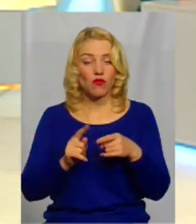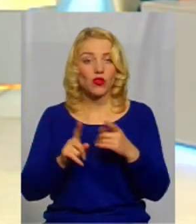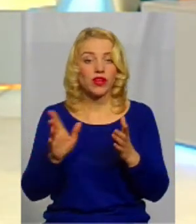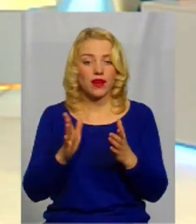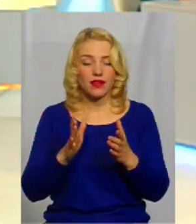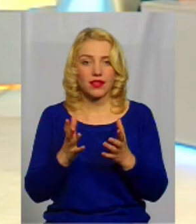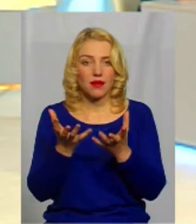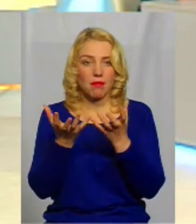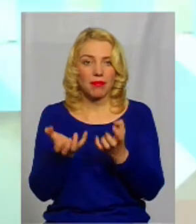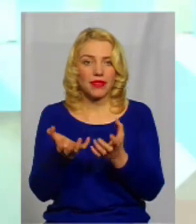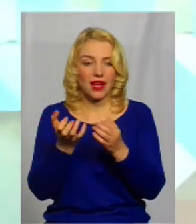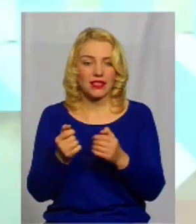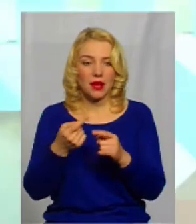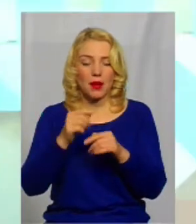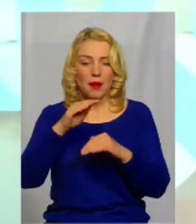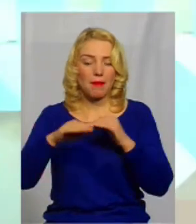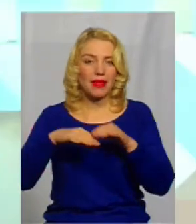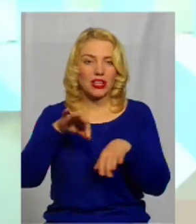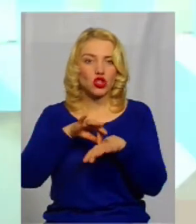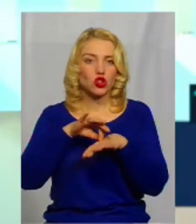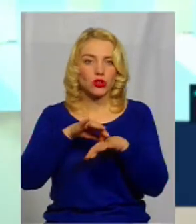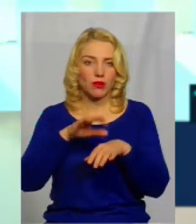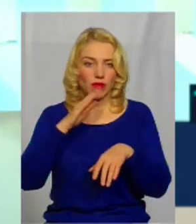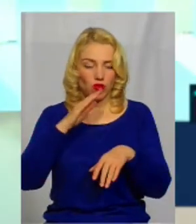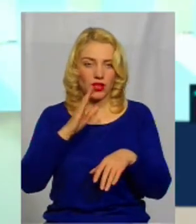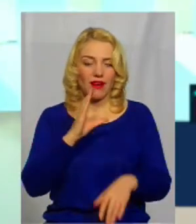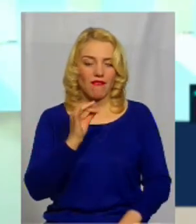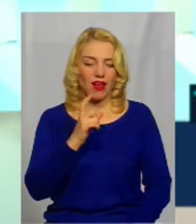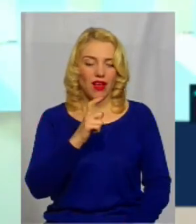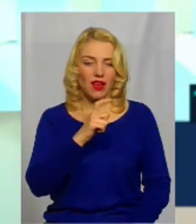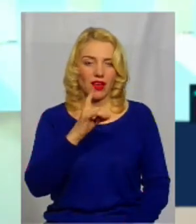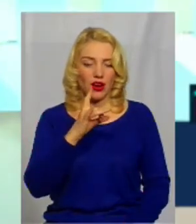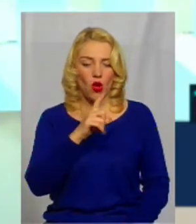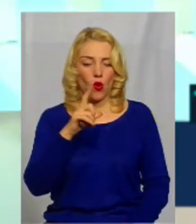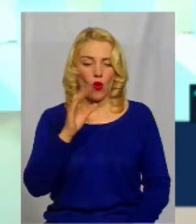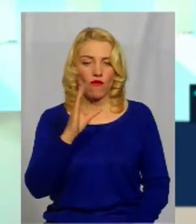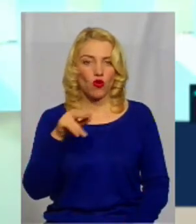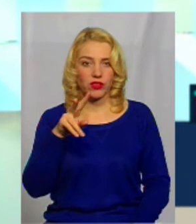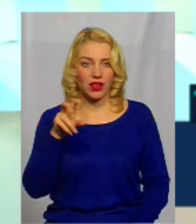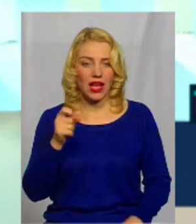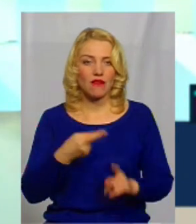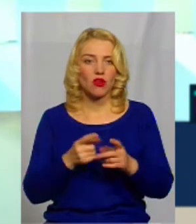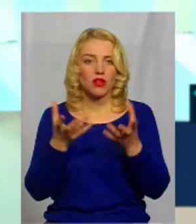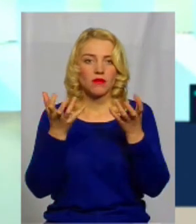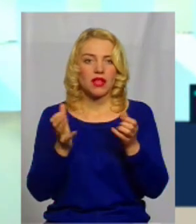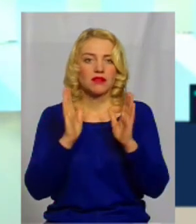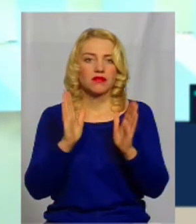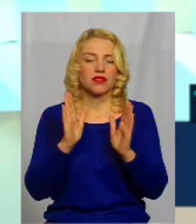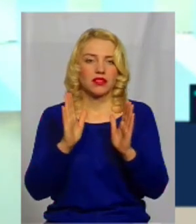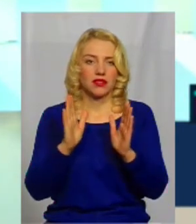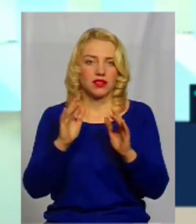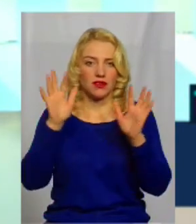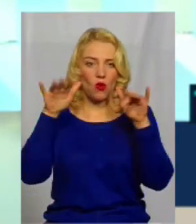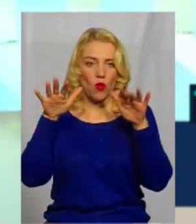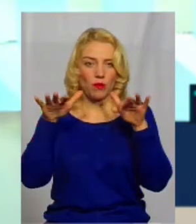питаються тими підшкурими водами, верховодками, вони питаються тільки опадами. І якість